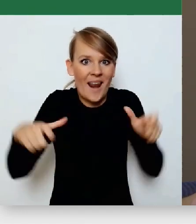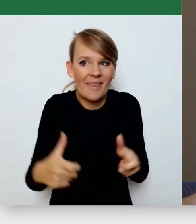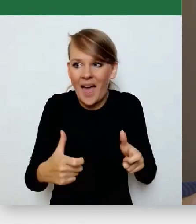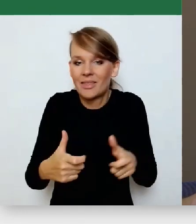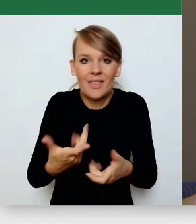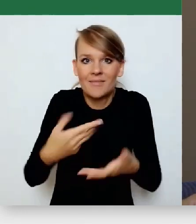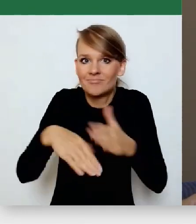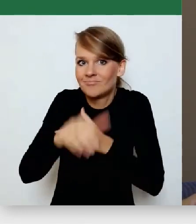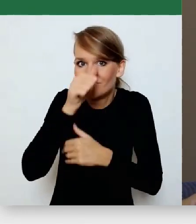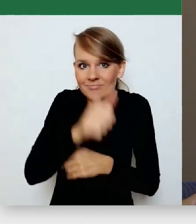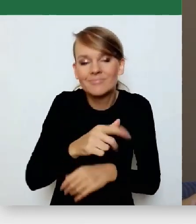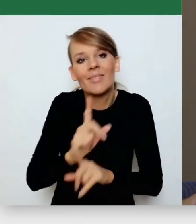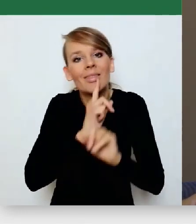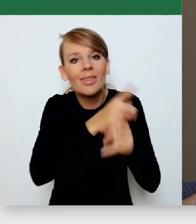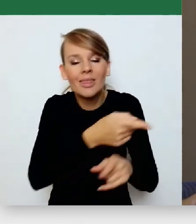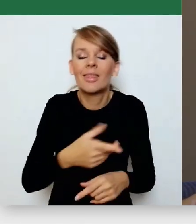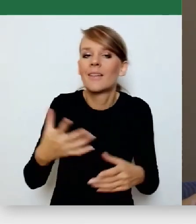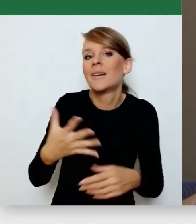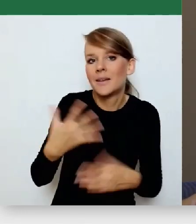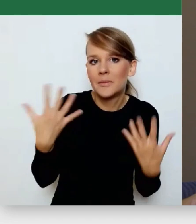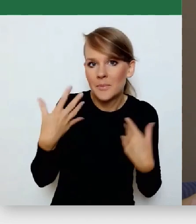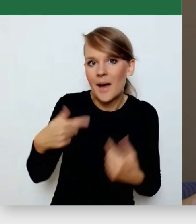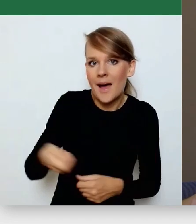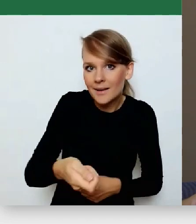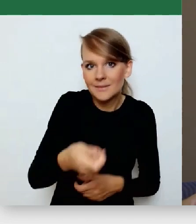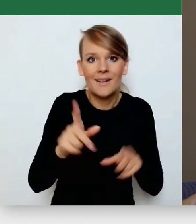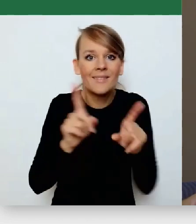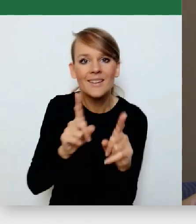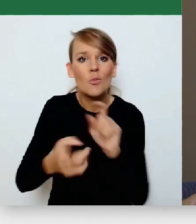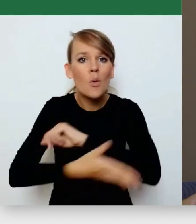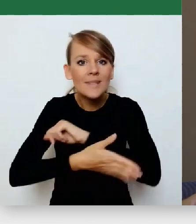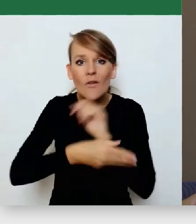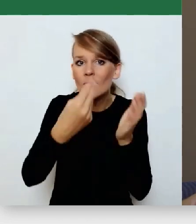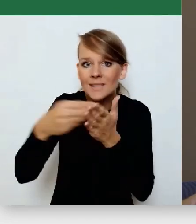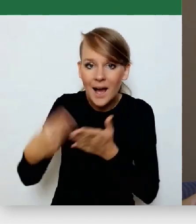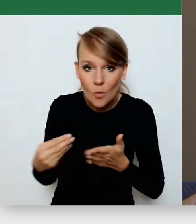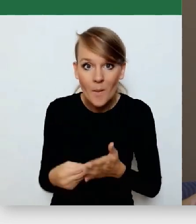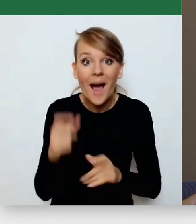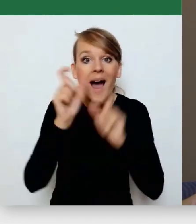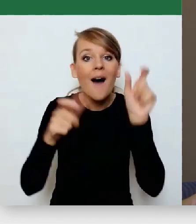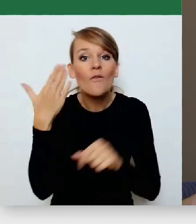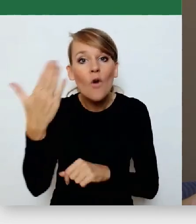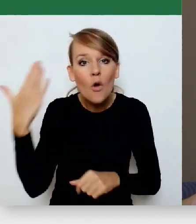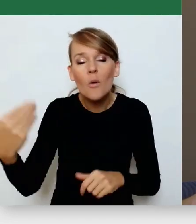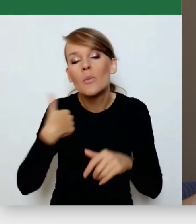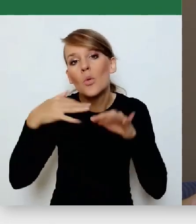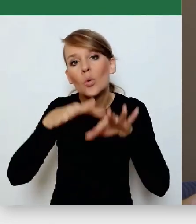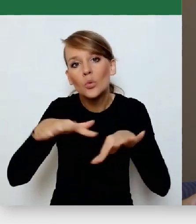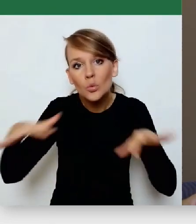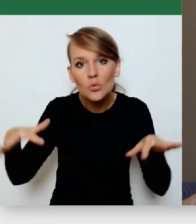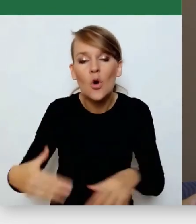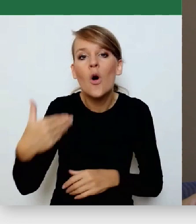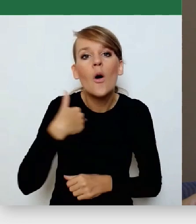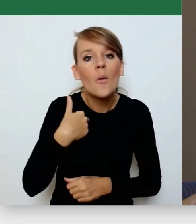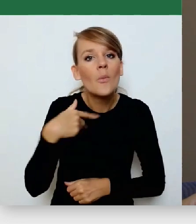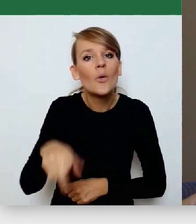podstawowe zakupy. I tych wolontariuszy mieliśmy naprawdę bardzo dużo. Działał telefon, ta